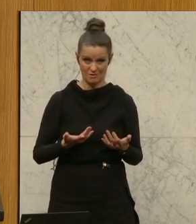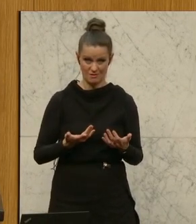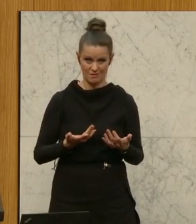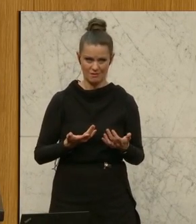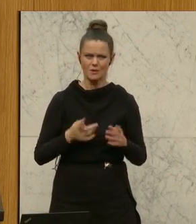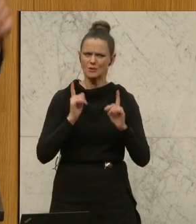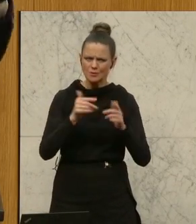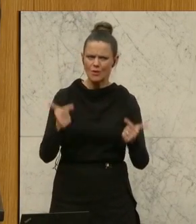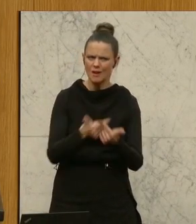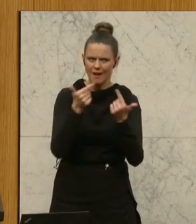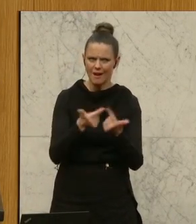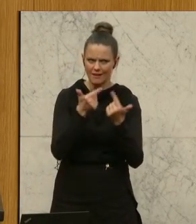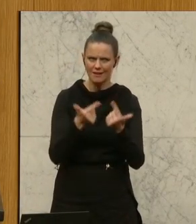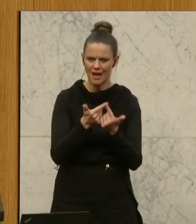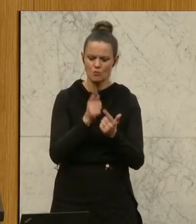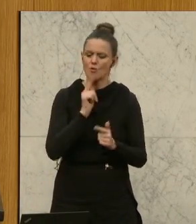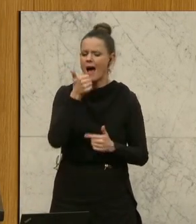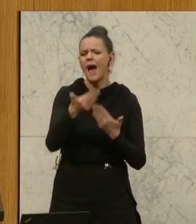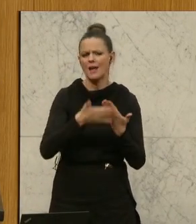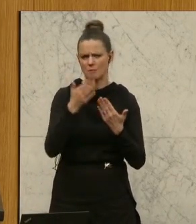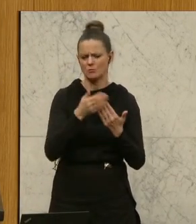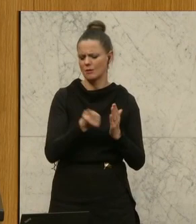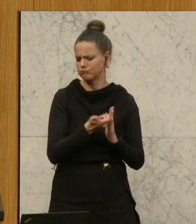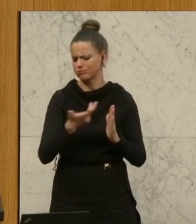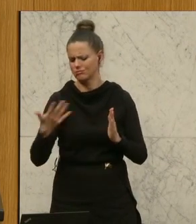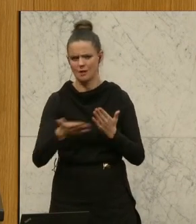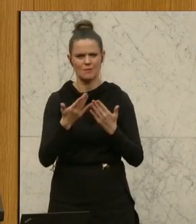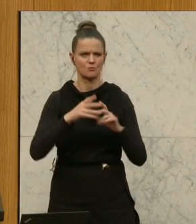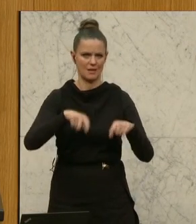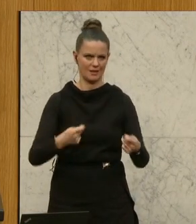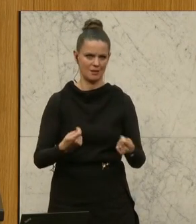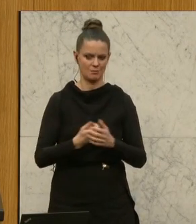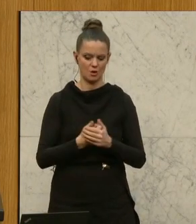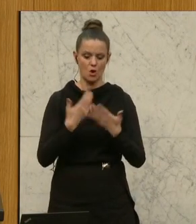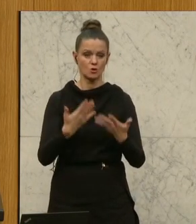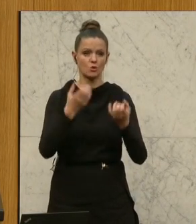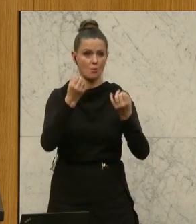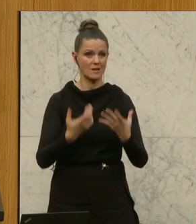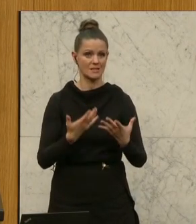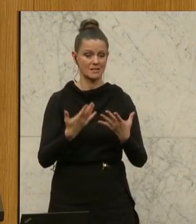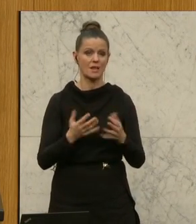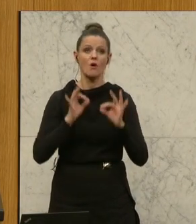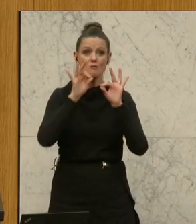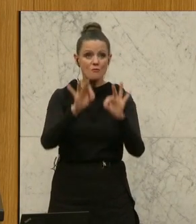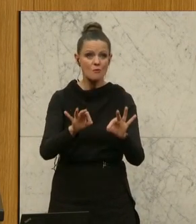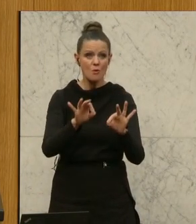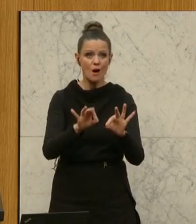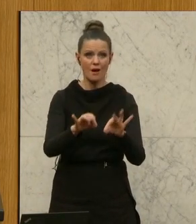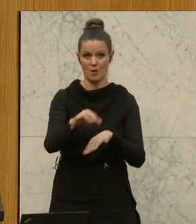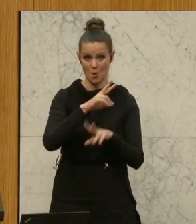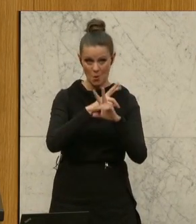erklären? Und das ist nur ein Beispiel von ganz vielen. Dass das, was hier passiert, im Interesse Österreichs ist,